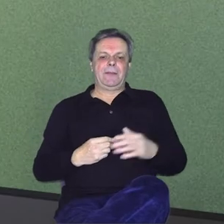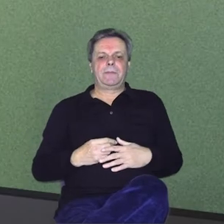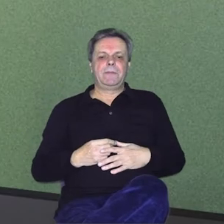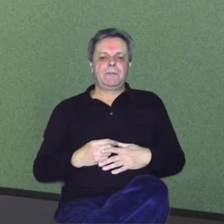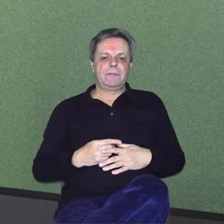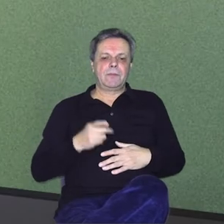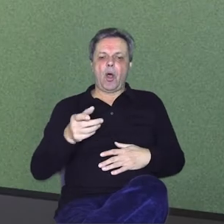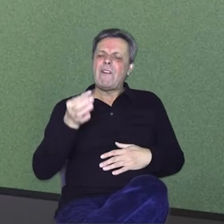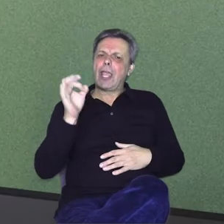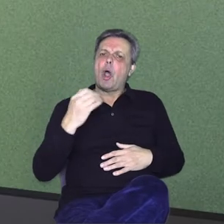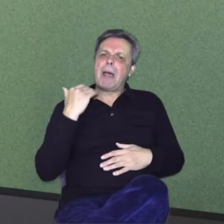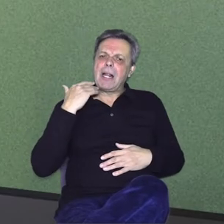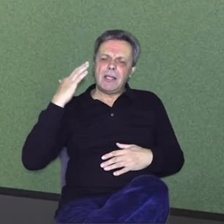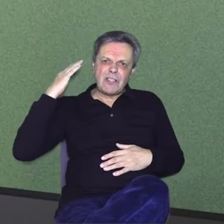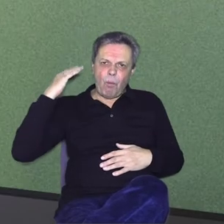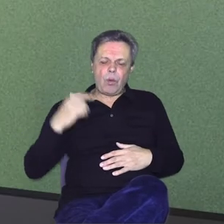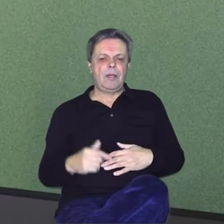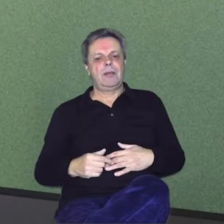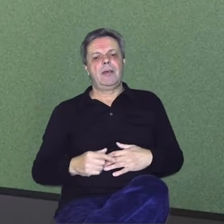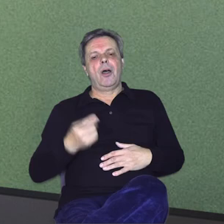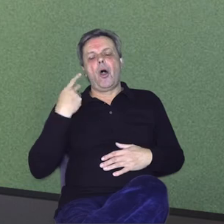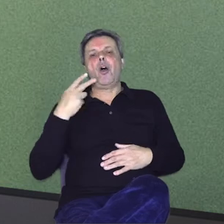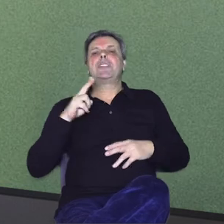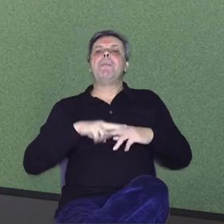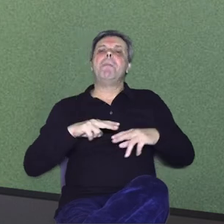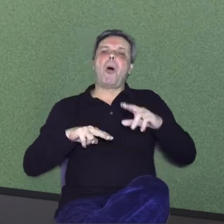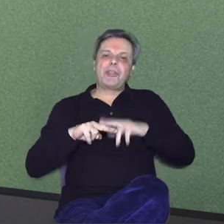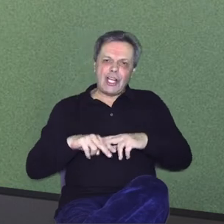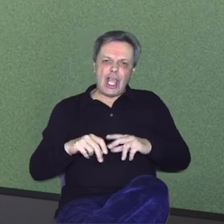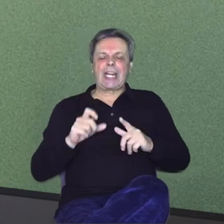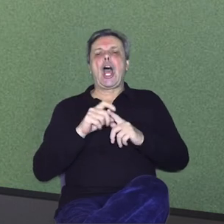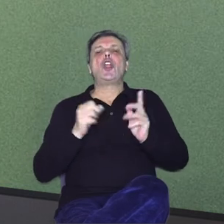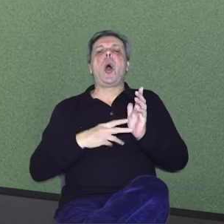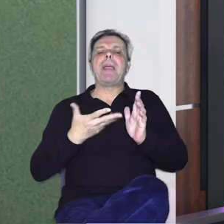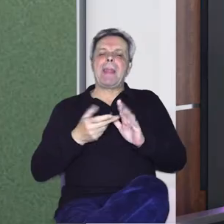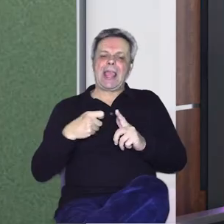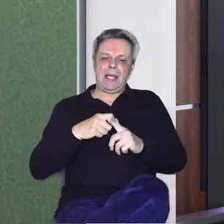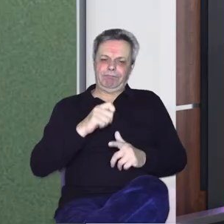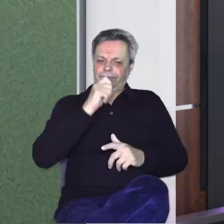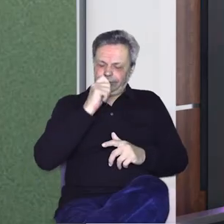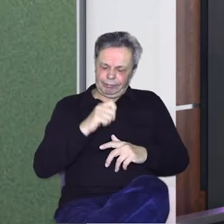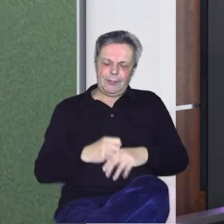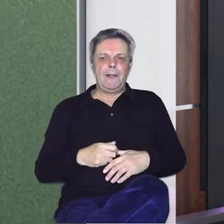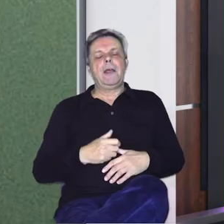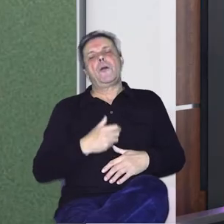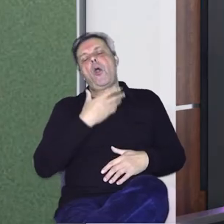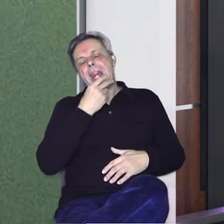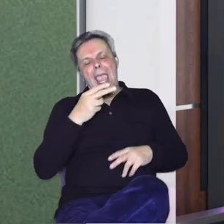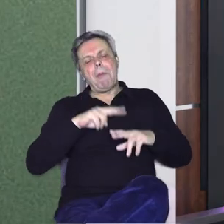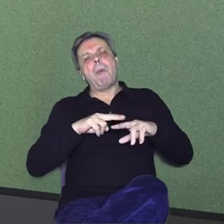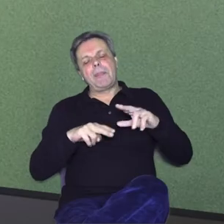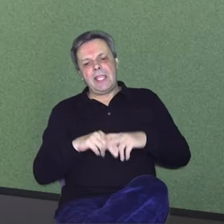gledatelj, on je dobar ton. Osim montažeru Dominiku s kojim skidam kapu, stvarno lijepo montiram